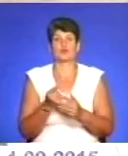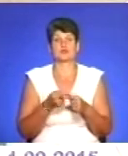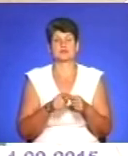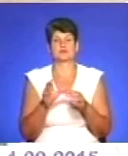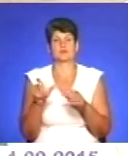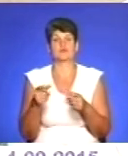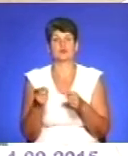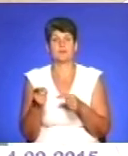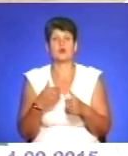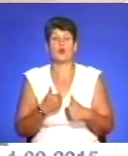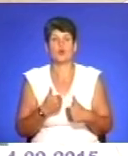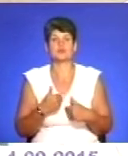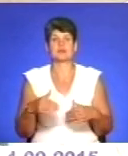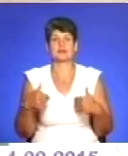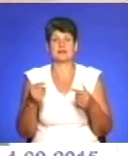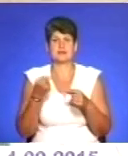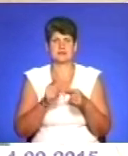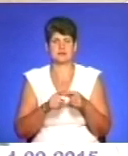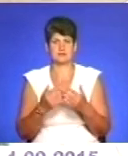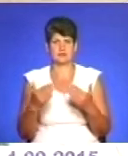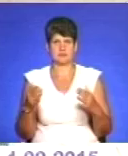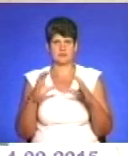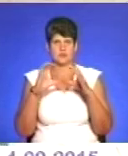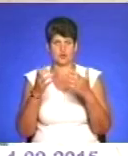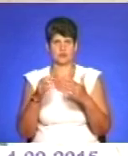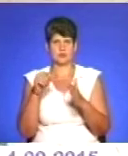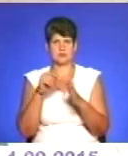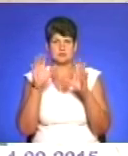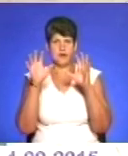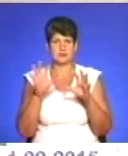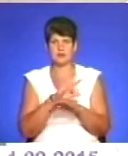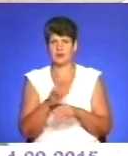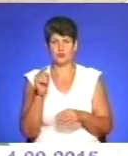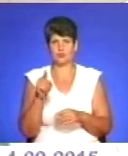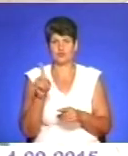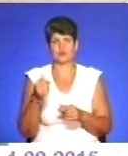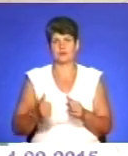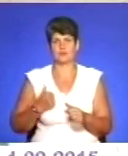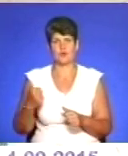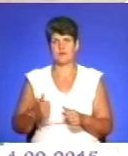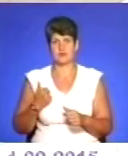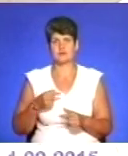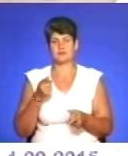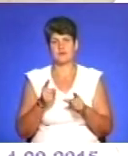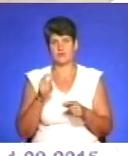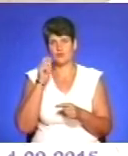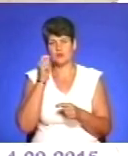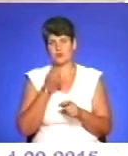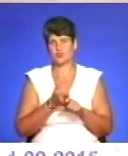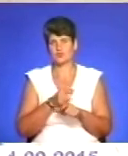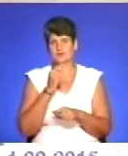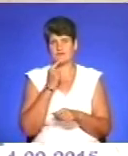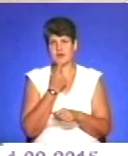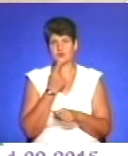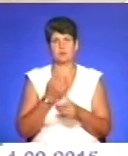в Тернополі. Тобто ми нам хочемо надати цій виставці міжнародного статусу, і не тому, що за якоїсь похвальбі. Справді, зараз в Україні дуже важко і дуже